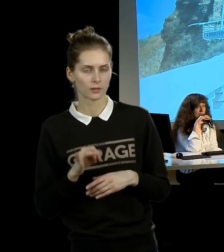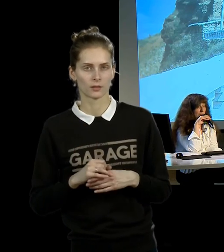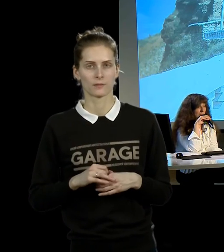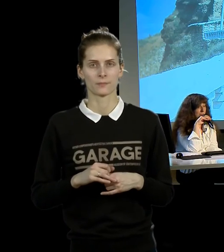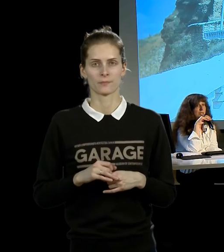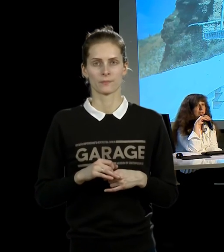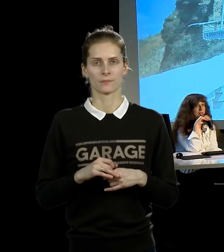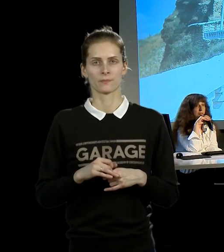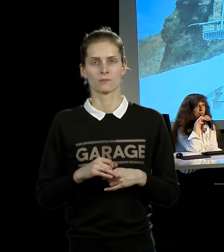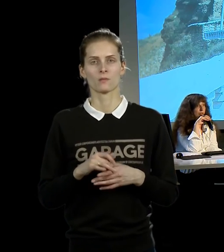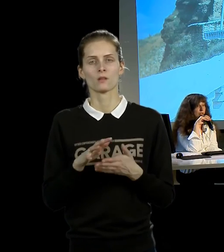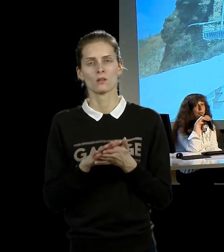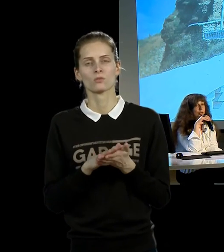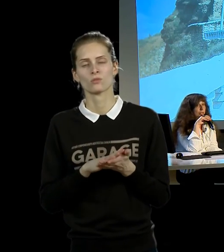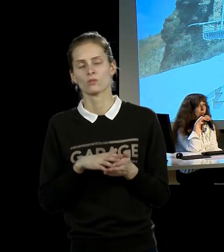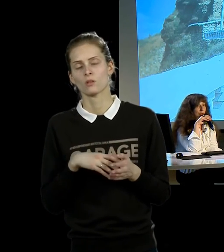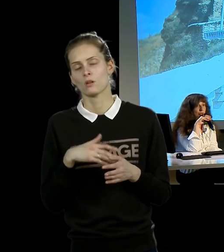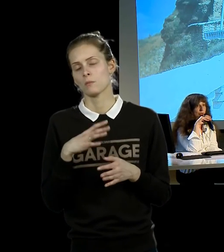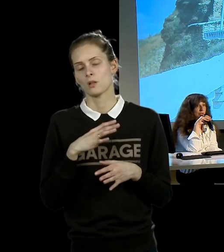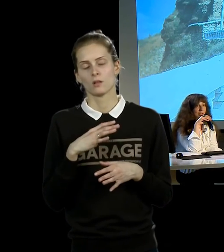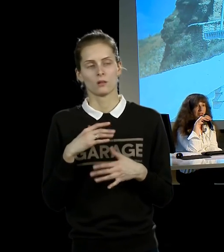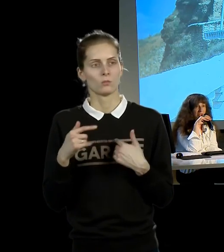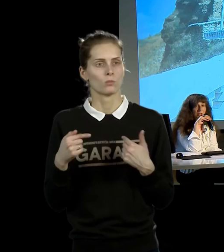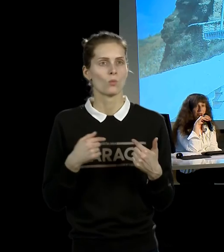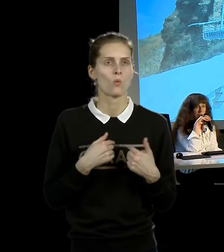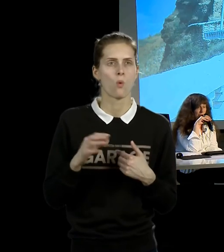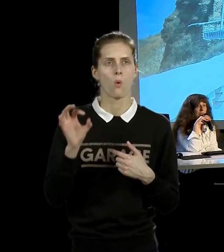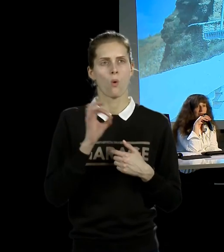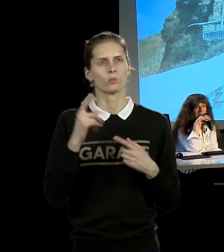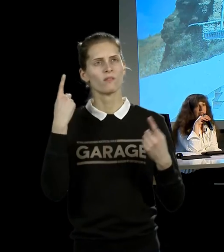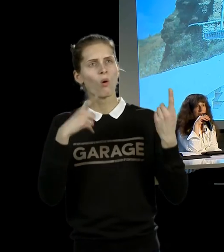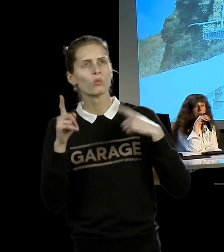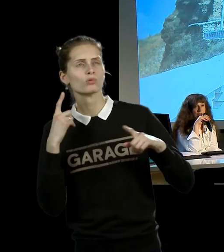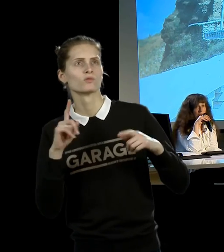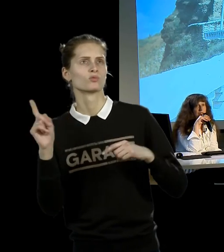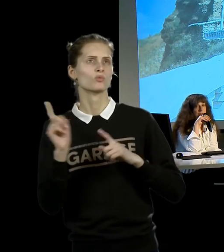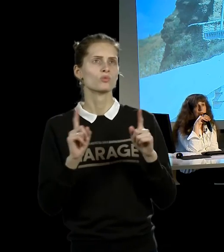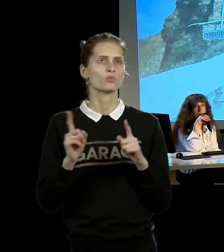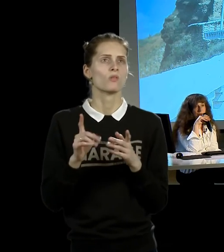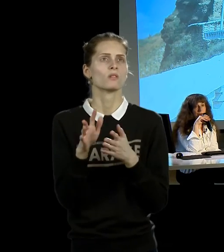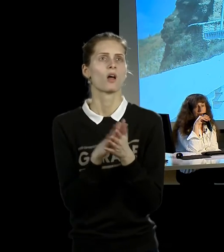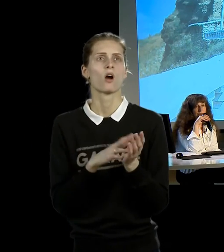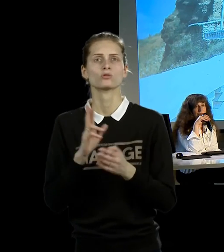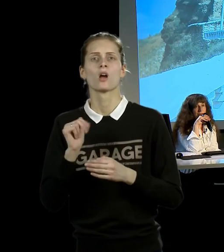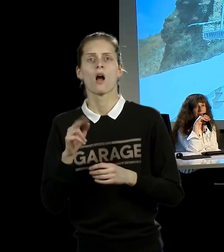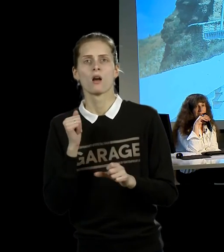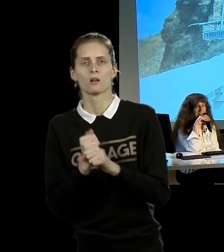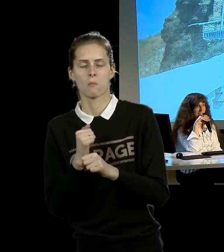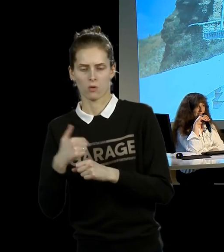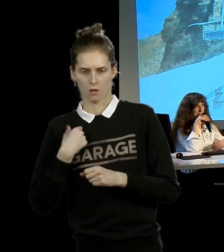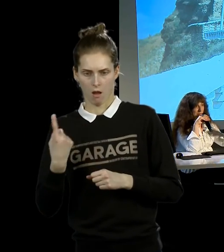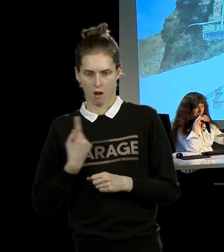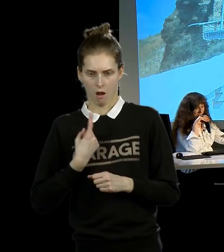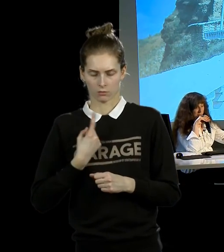болезненными, в том числе творческие, потому что никто из них не знал, как они будут работать в одиночестве.